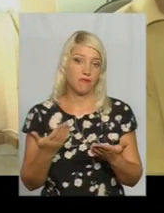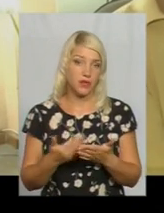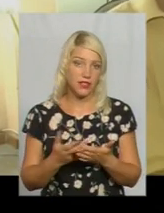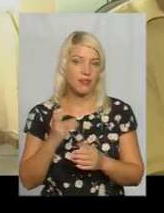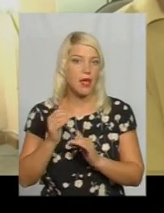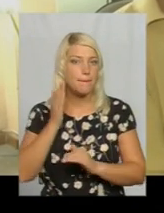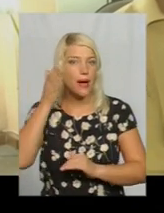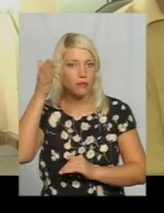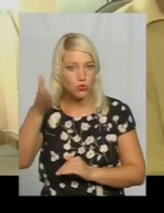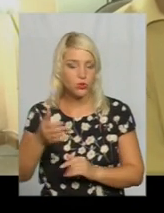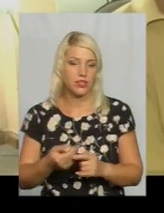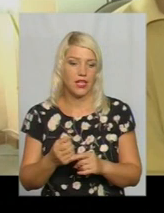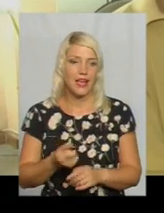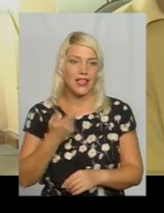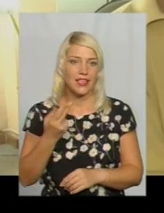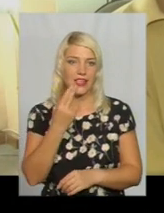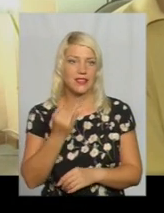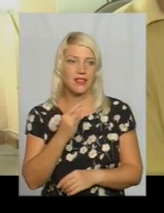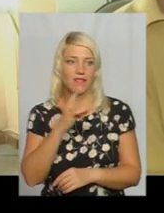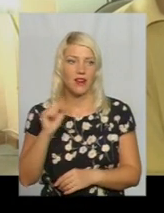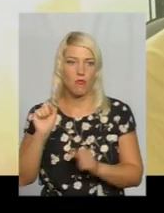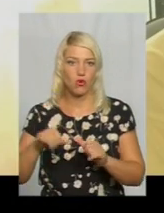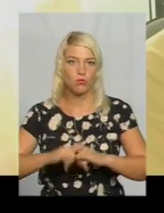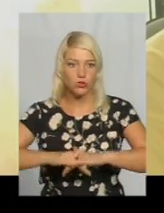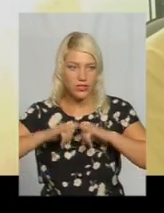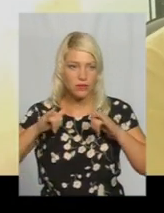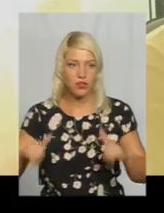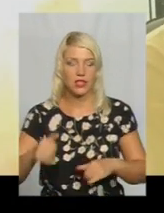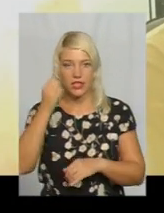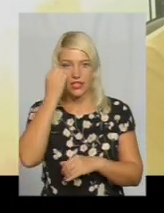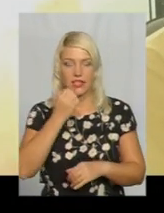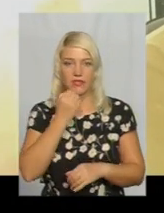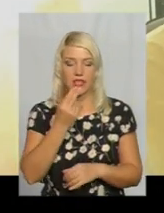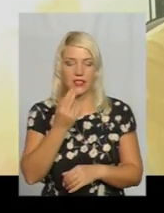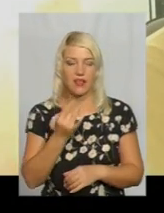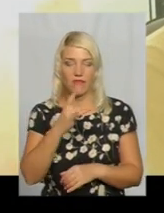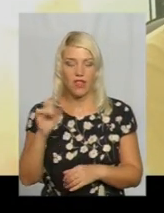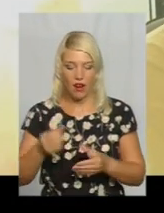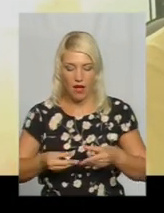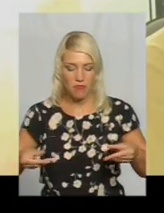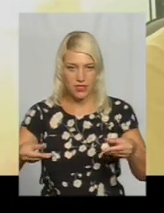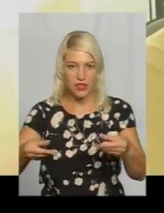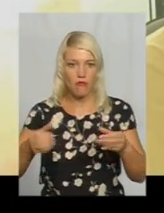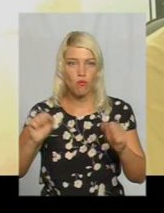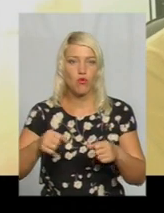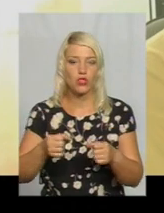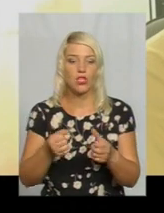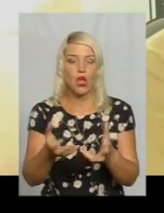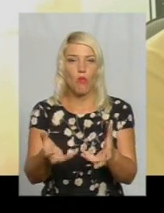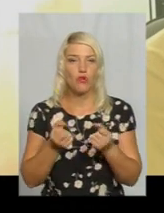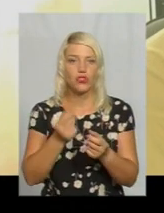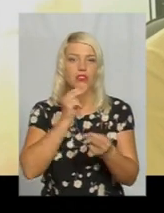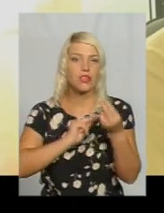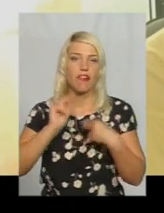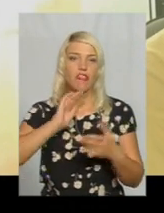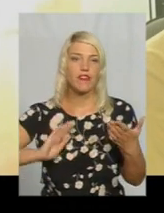майбутнє кількість цифрових каналів може бути збільшена. Завдяки цифровим приставкам вони отримують набагато кращу якість,